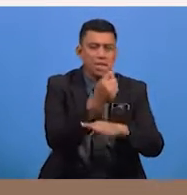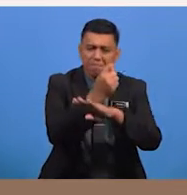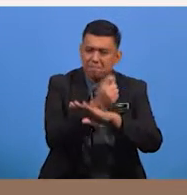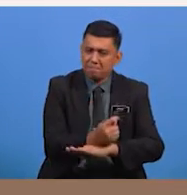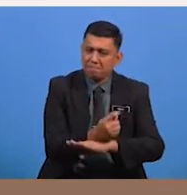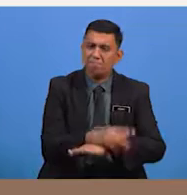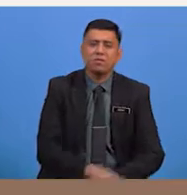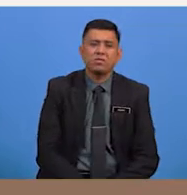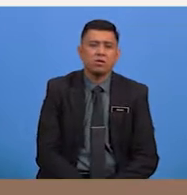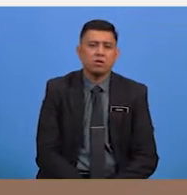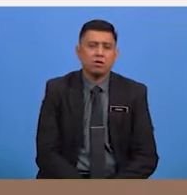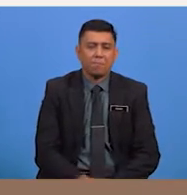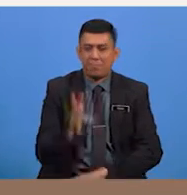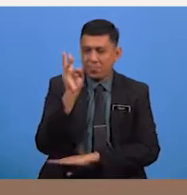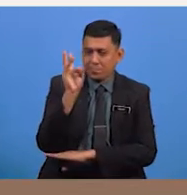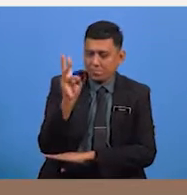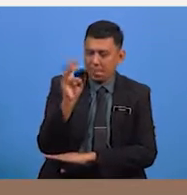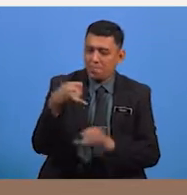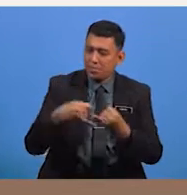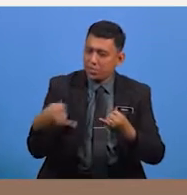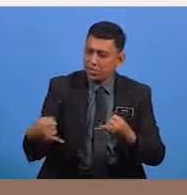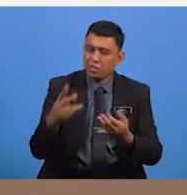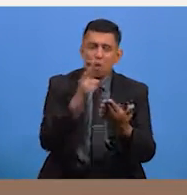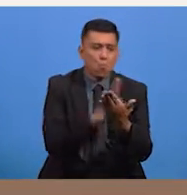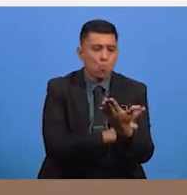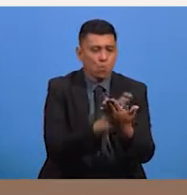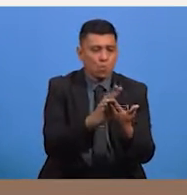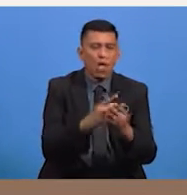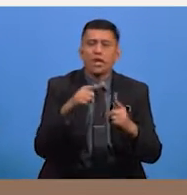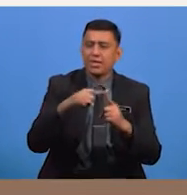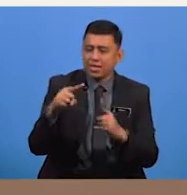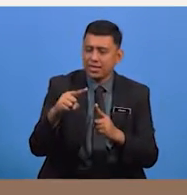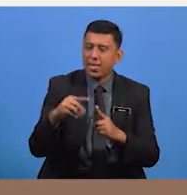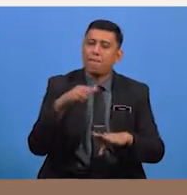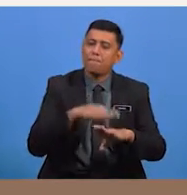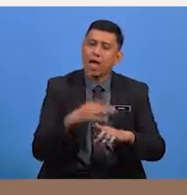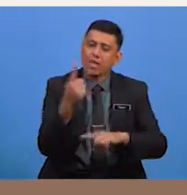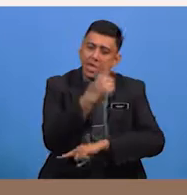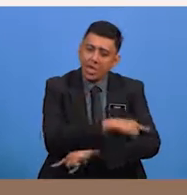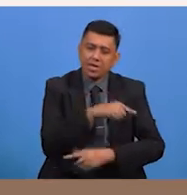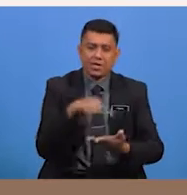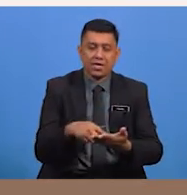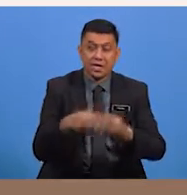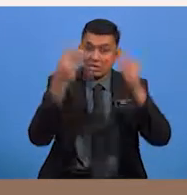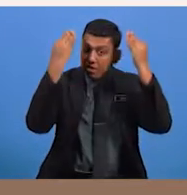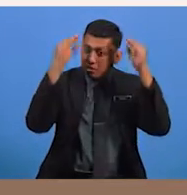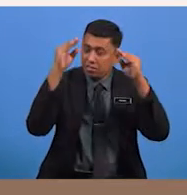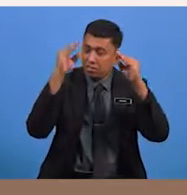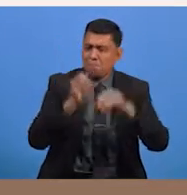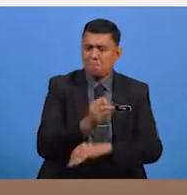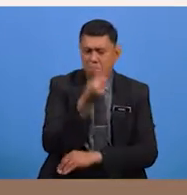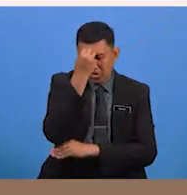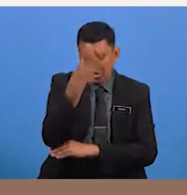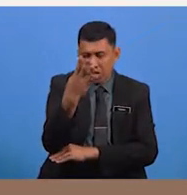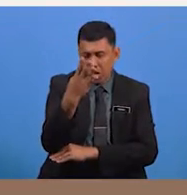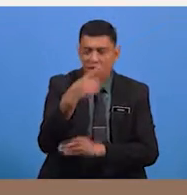kita akan mengkaji enam jenis puisi. Namun, pada hari ini, Cikgu akan terangkan dengan